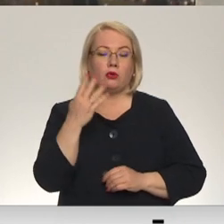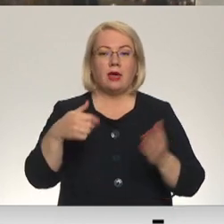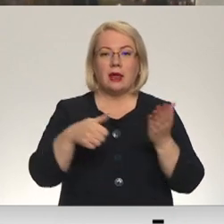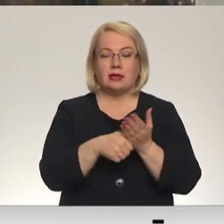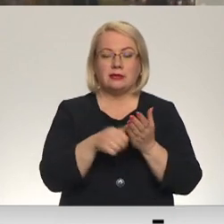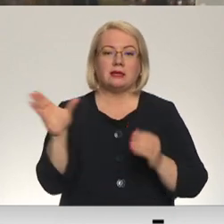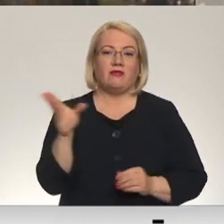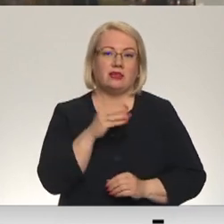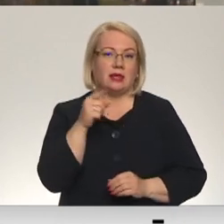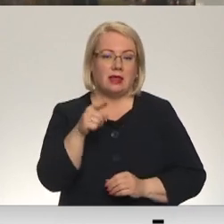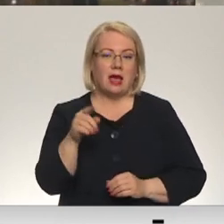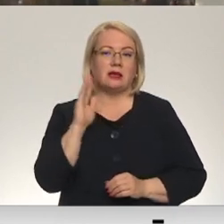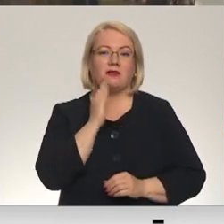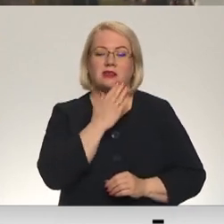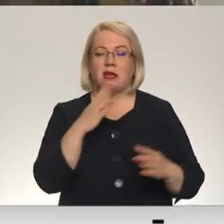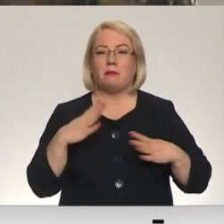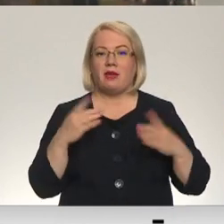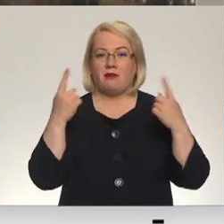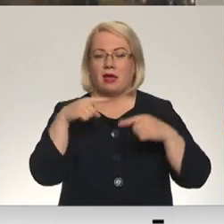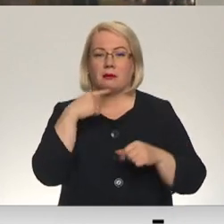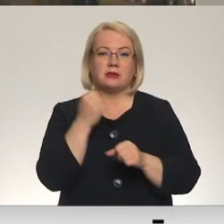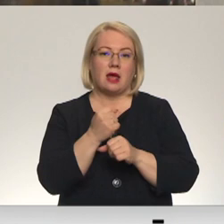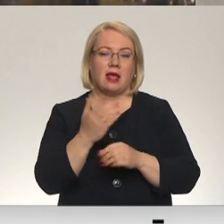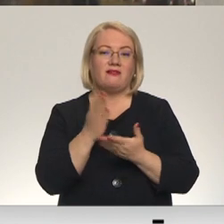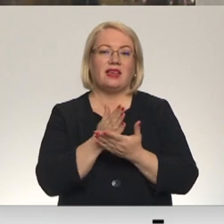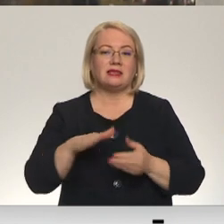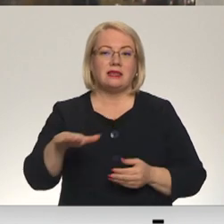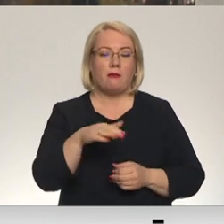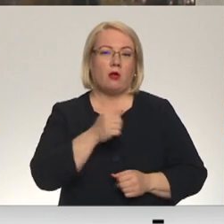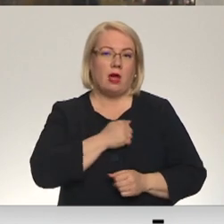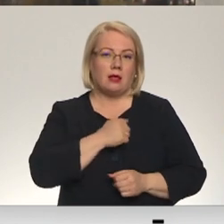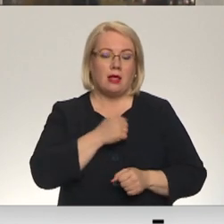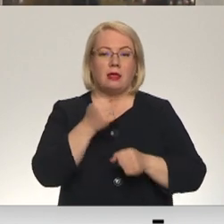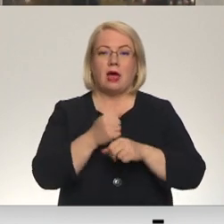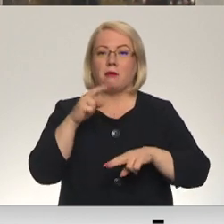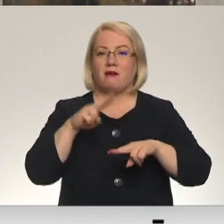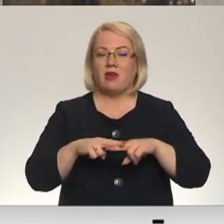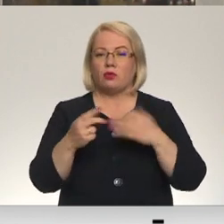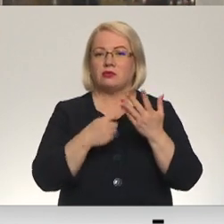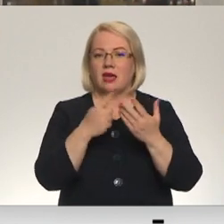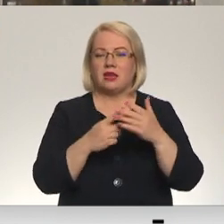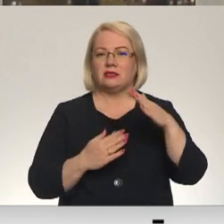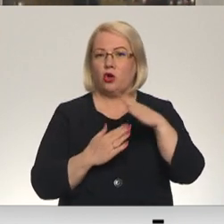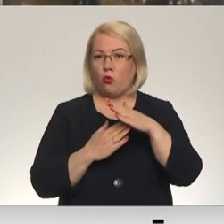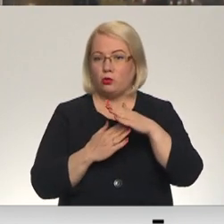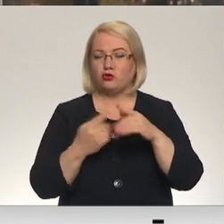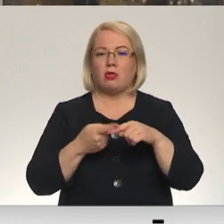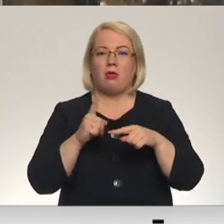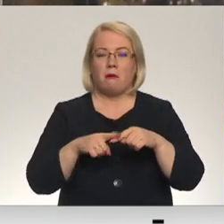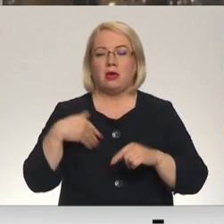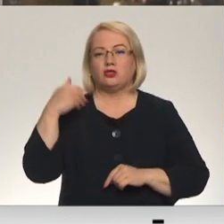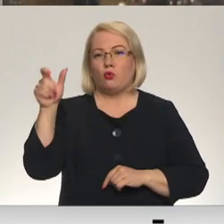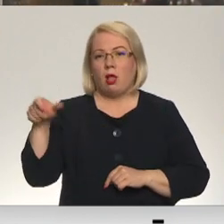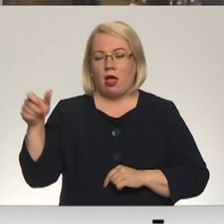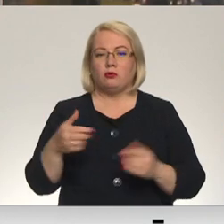tie, kuri vasaras brīvlaikā vēl strādāt vidzemē un Latgalē. Darba vietu skaits arī šogad ir ierobežots, tāpēc skolēna aicināti